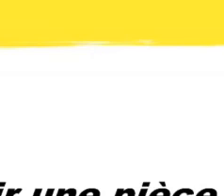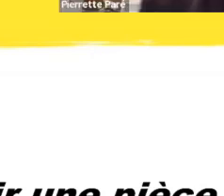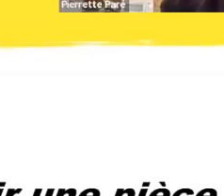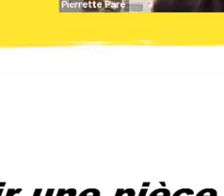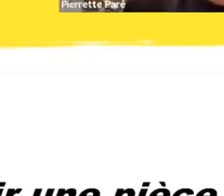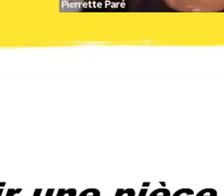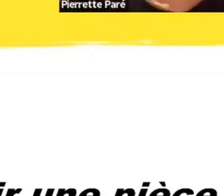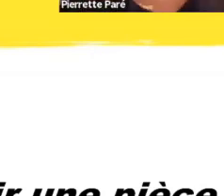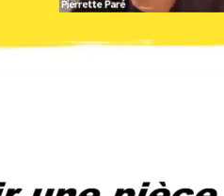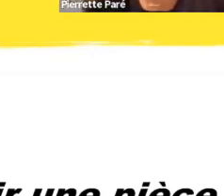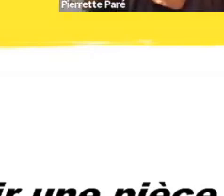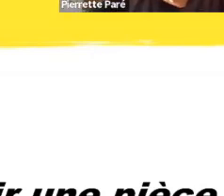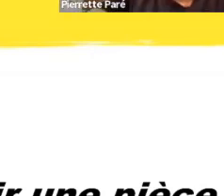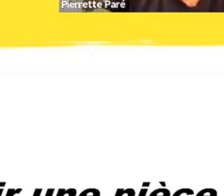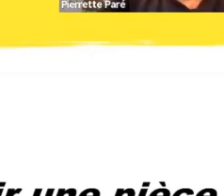plaisir.